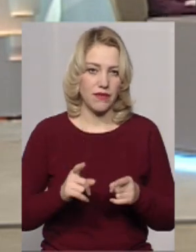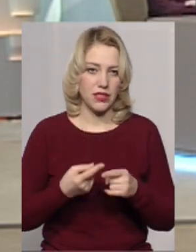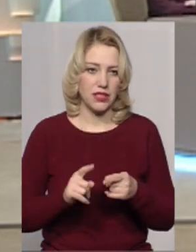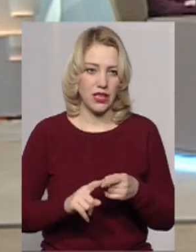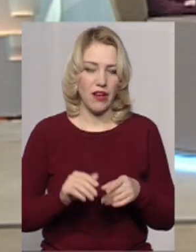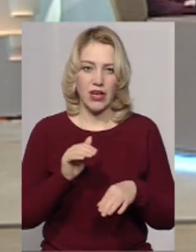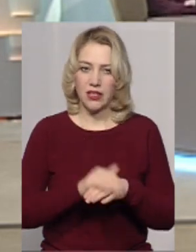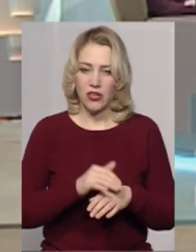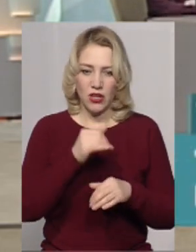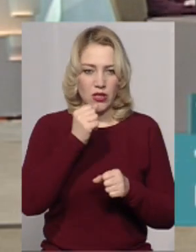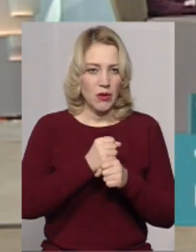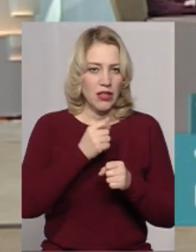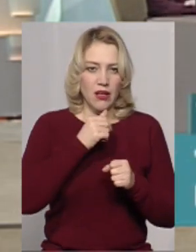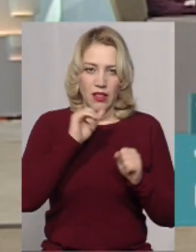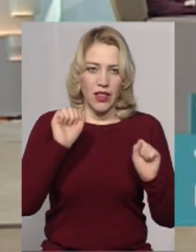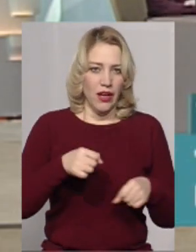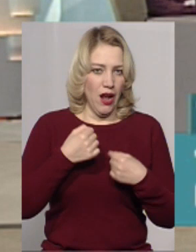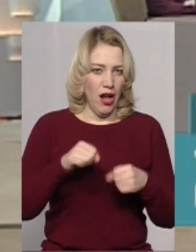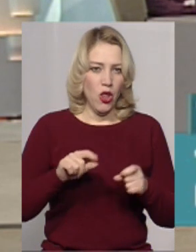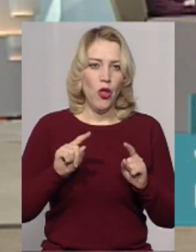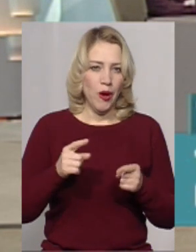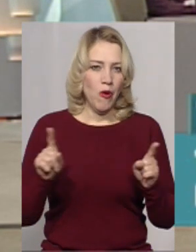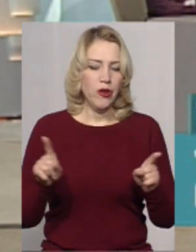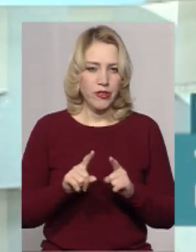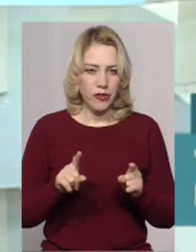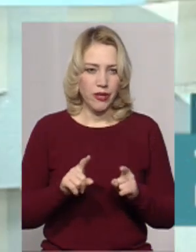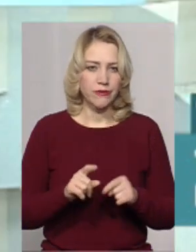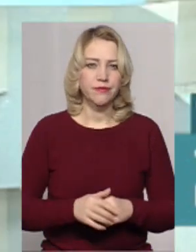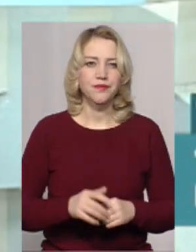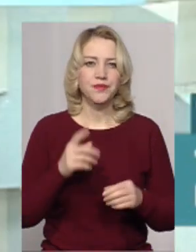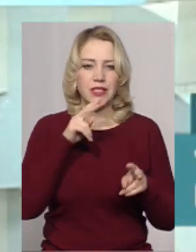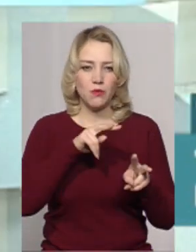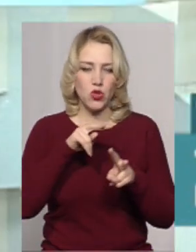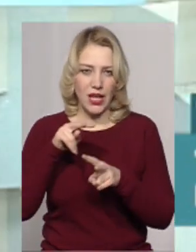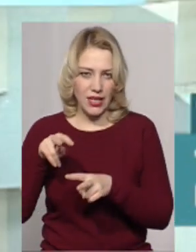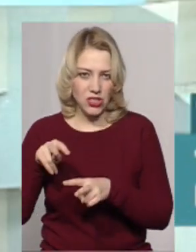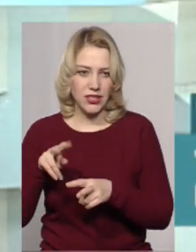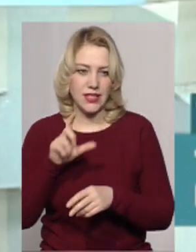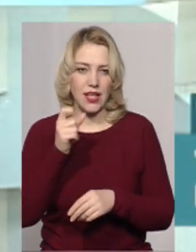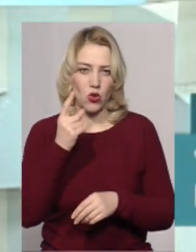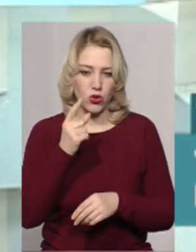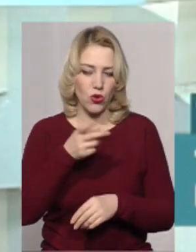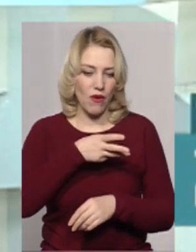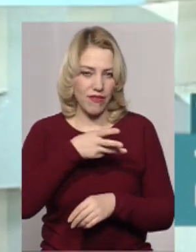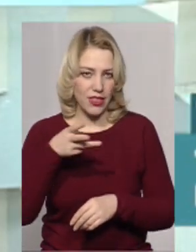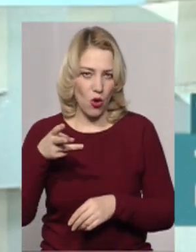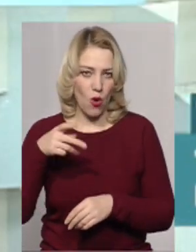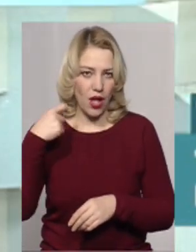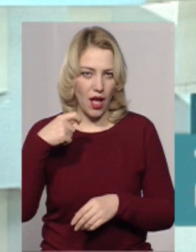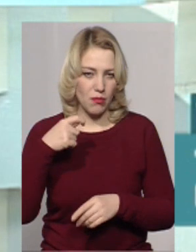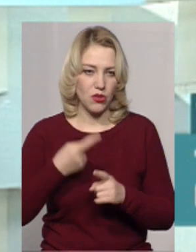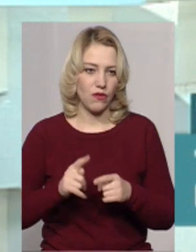зробити нереально, тому що спостереження за одною відеокамерою